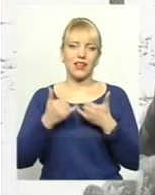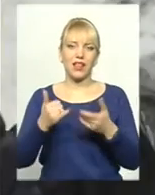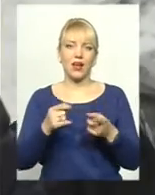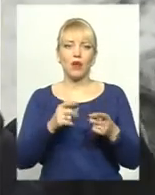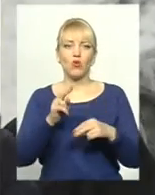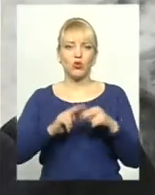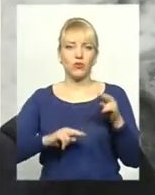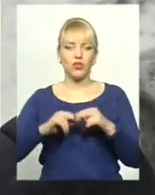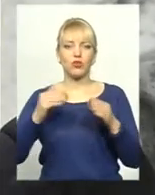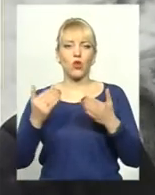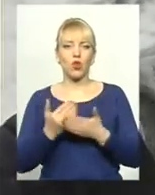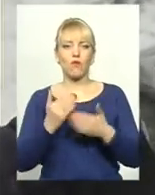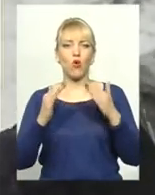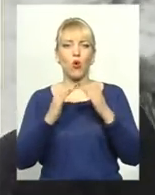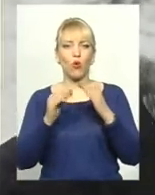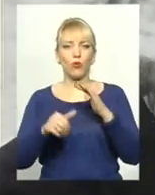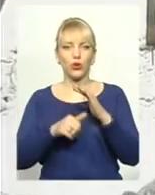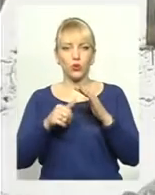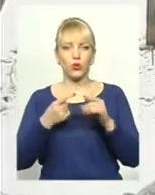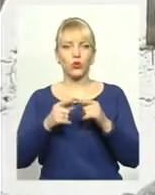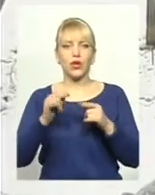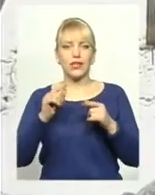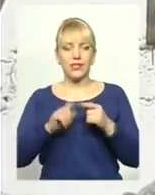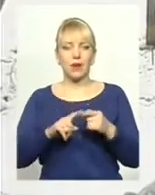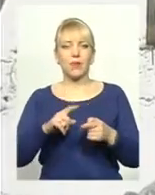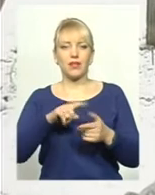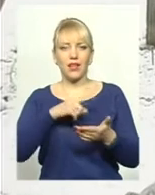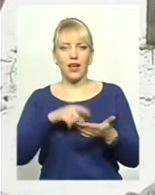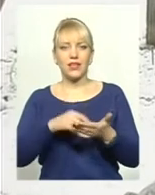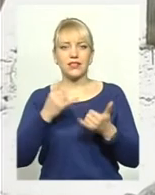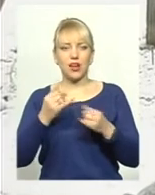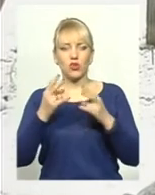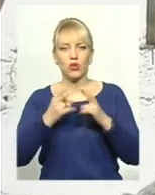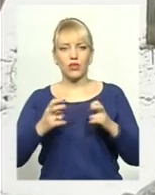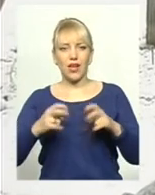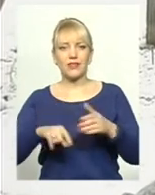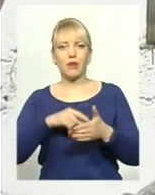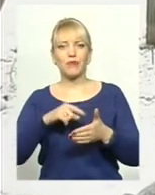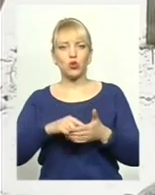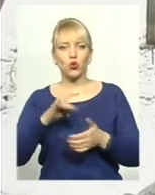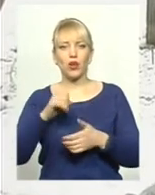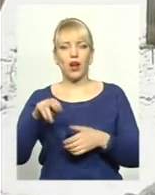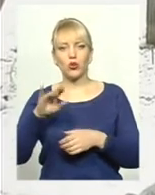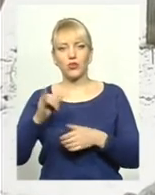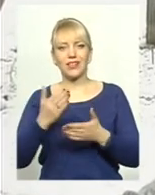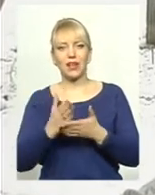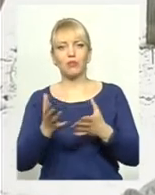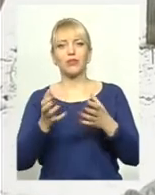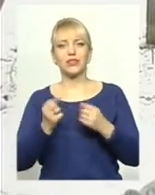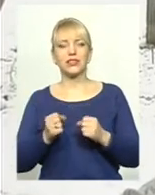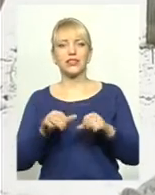притулку. На сьогоднішній день таке питання розглядається міською радою. Є прийняті певні рішення і